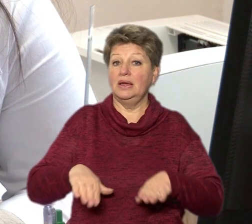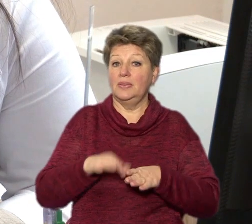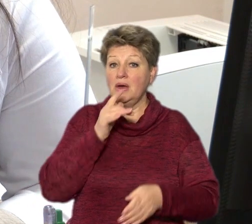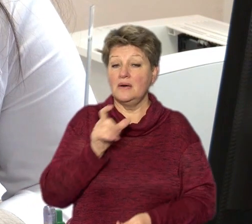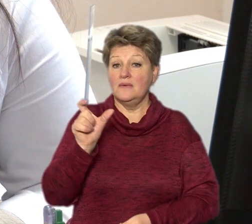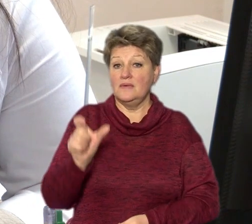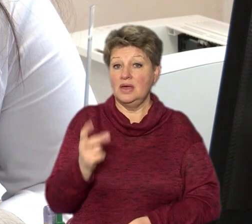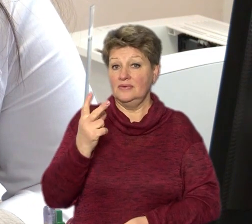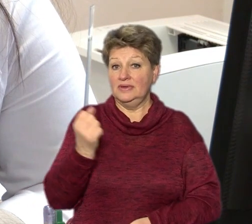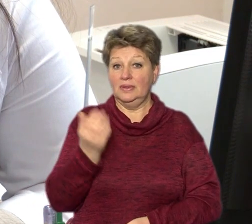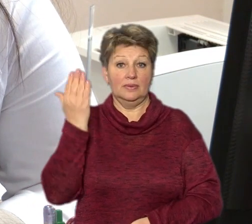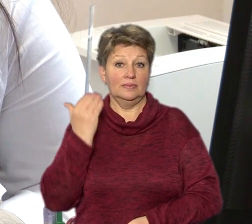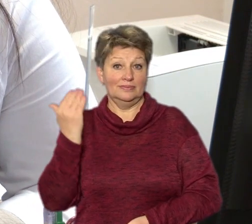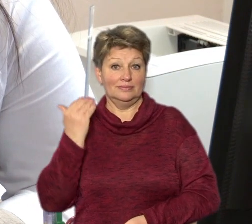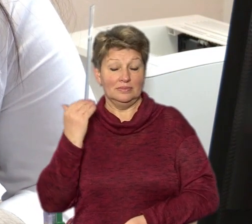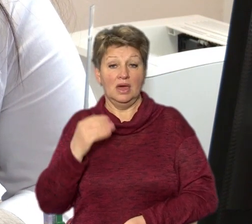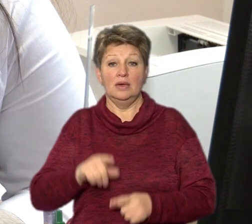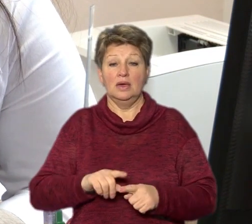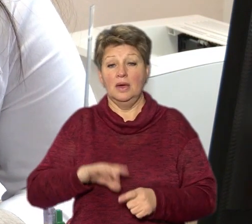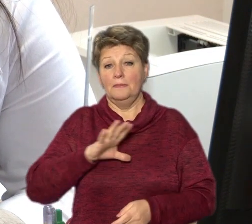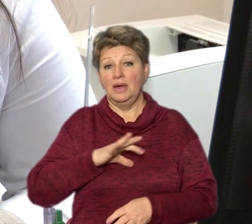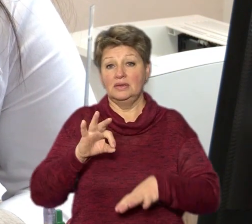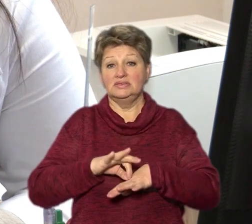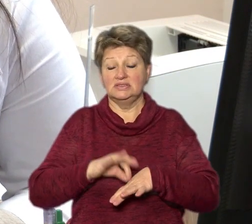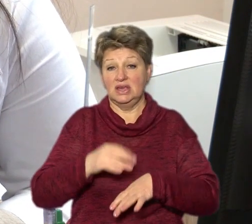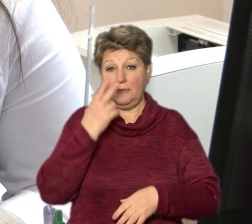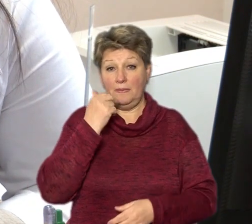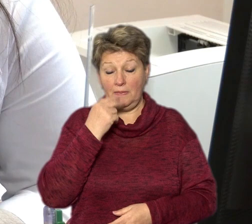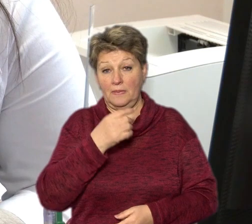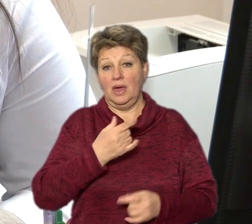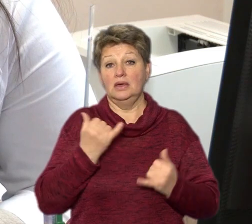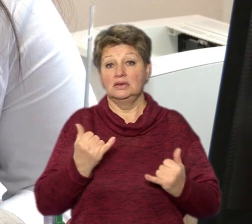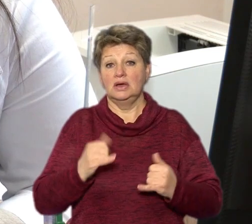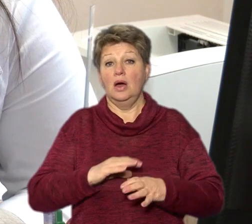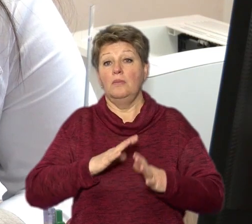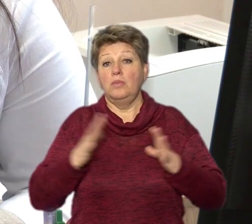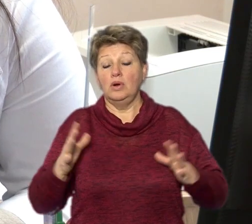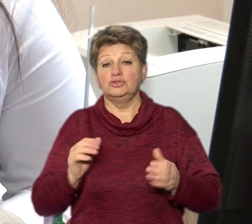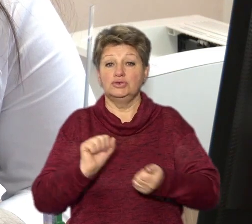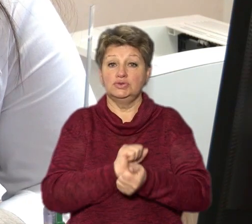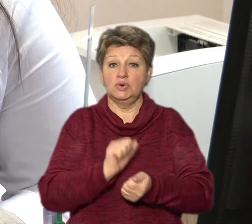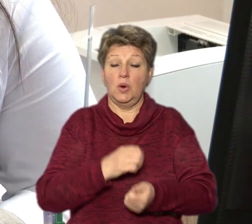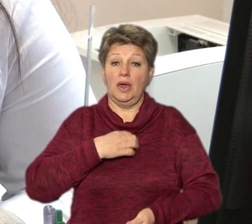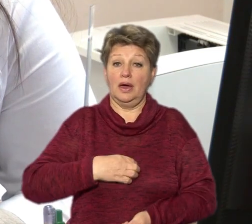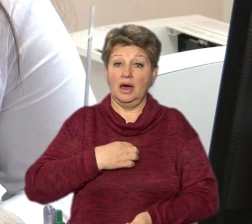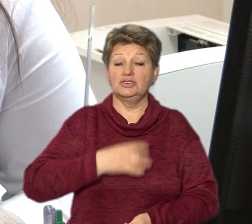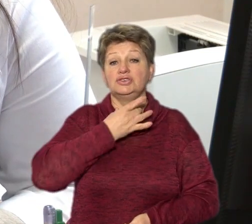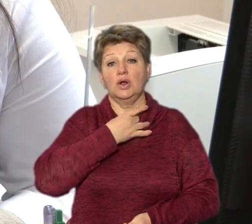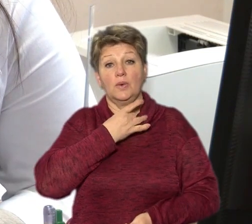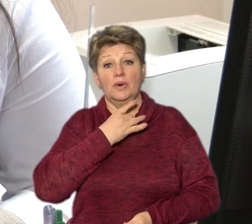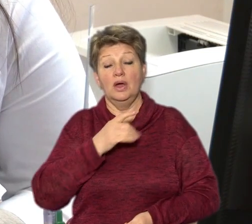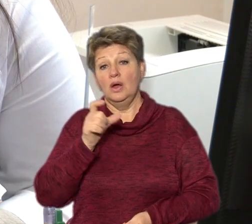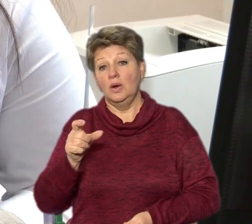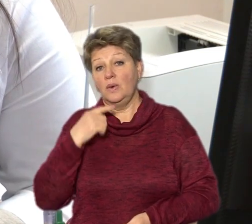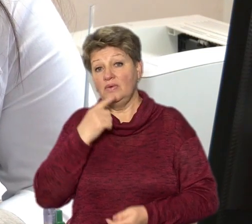тижня-два, тому це більше були в гайморитиси носити, а зараз пішло більше на горло і сухі кашлі пішли у пацієнтів. Люди, які говорять, ну це